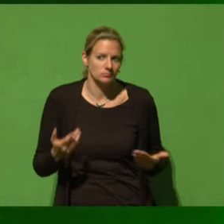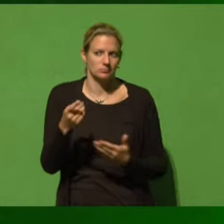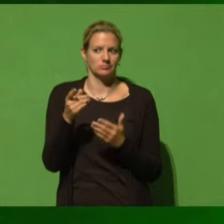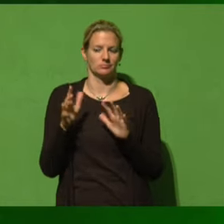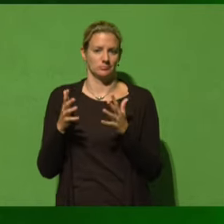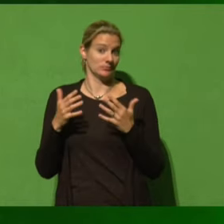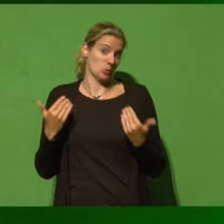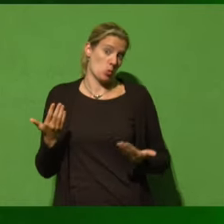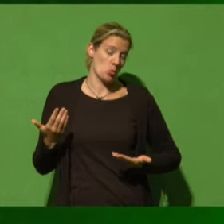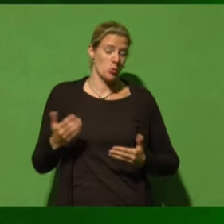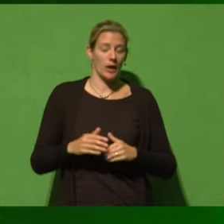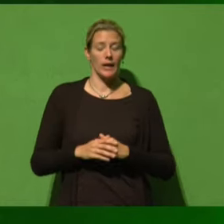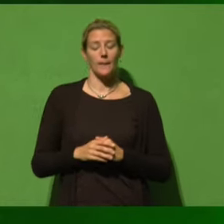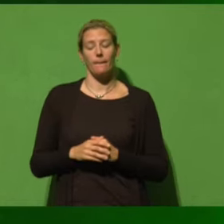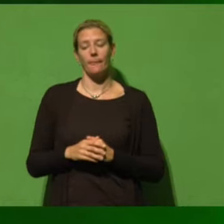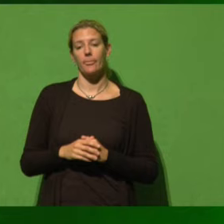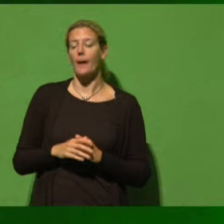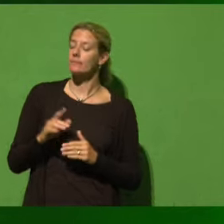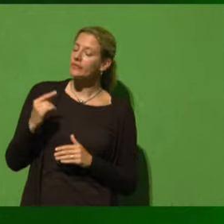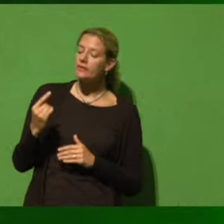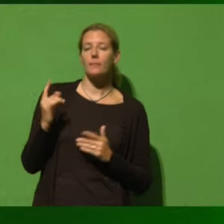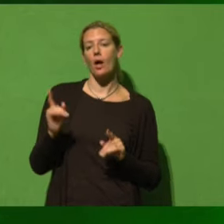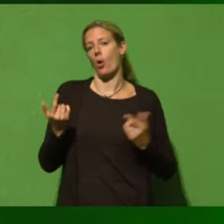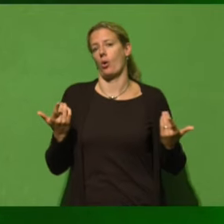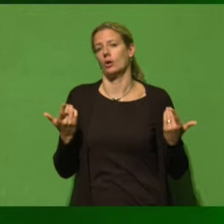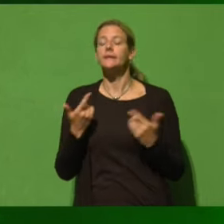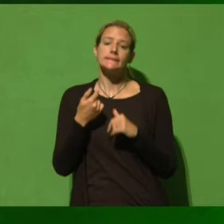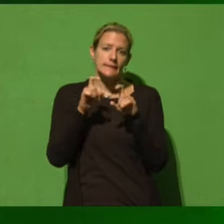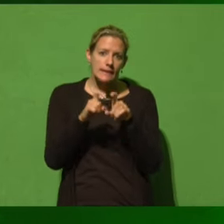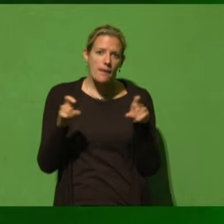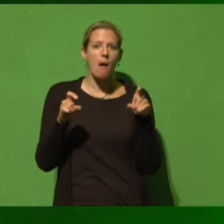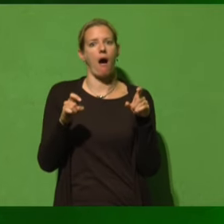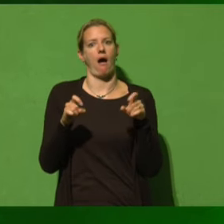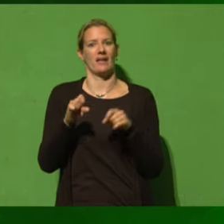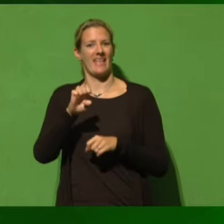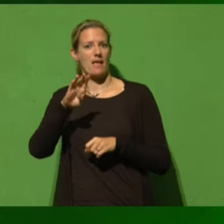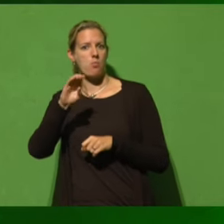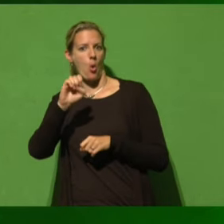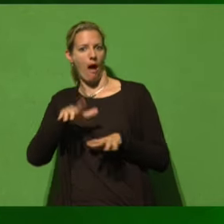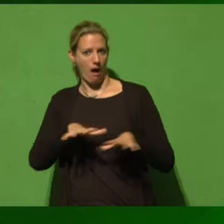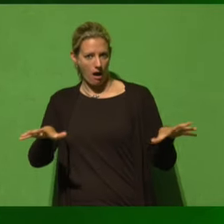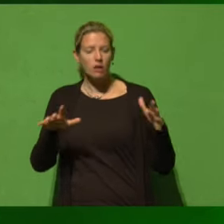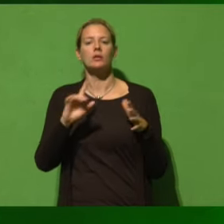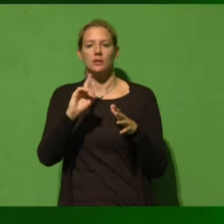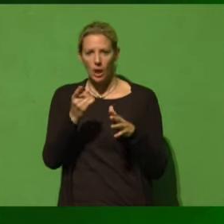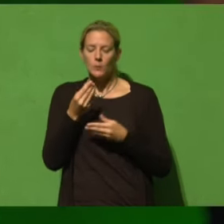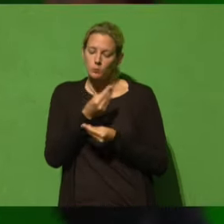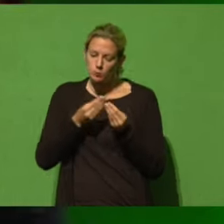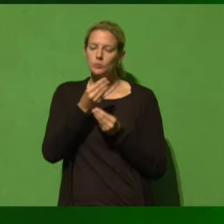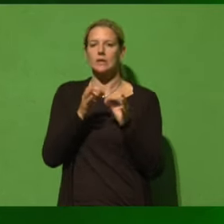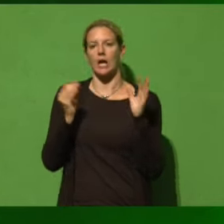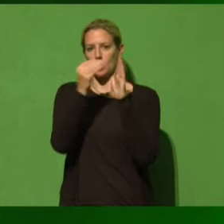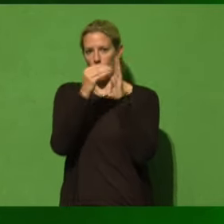Sie wird die Probleme um Ebola auf die Tagesordnung setzen, sie wird die Klimakrise auf die